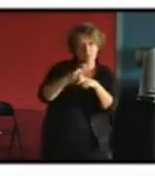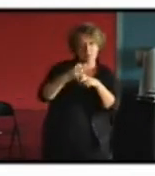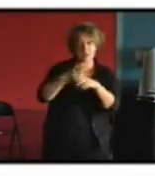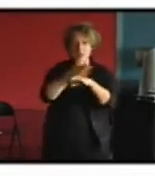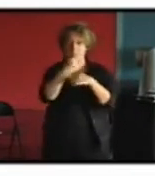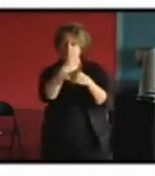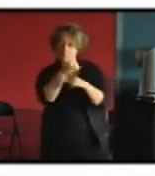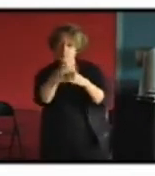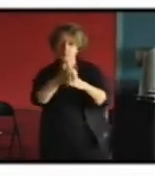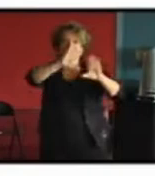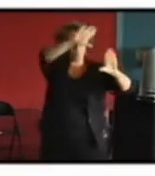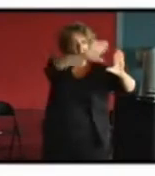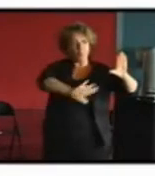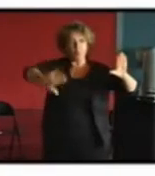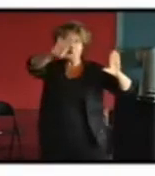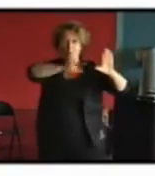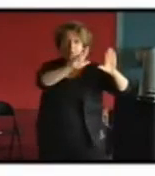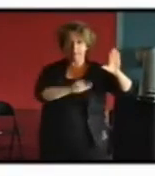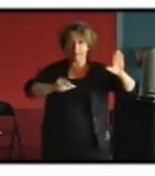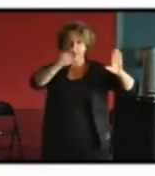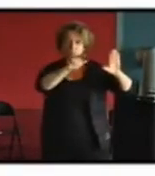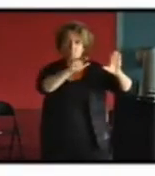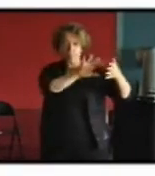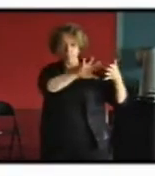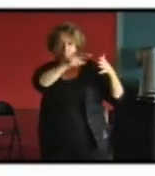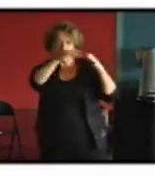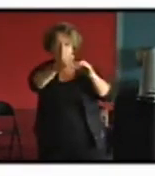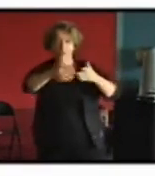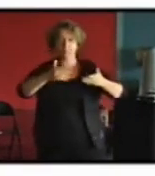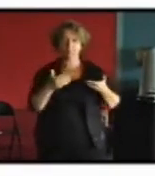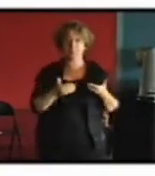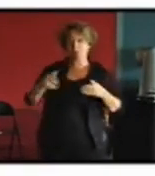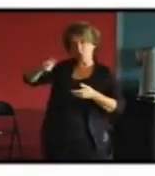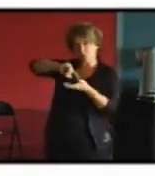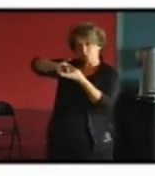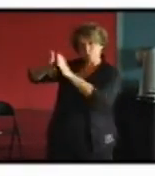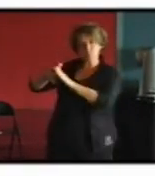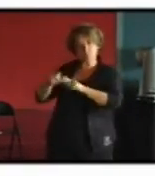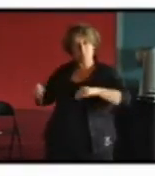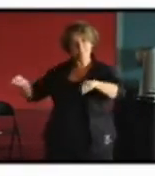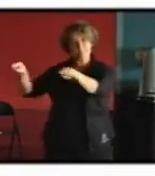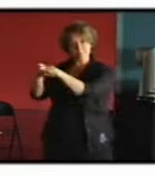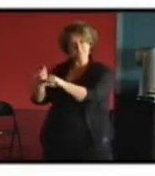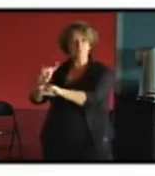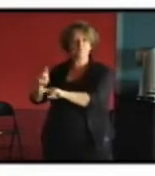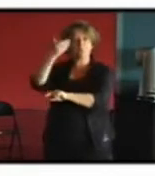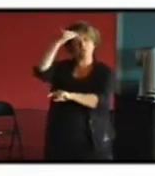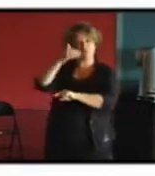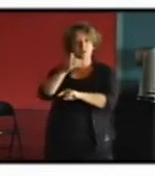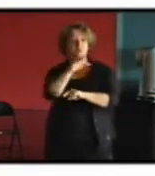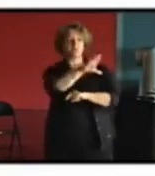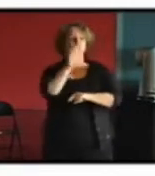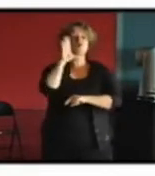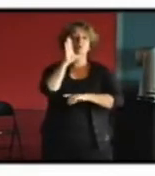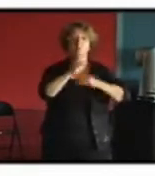rénovations de peinture etc. alors maintenant ils sont pas tous dans ce cas certainement je sais que la chambre des métiers on y travaille avec eux